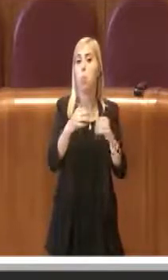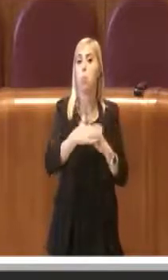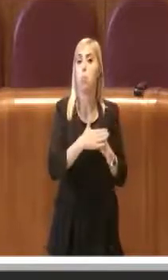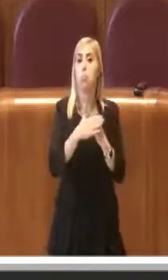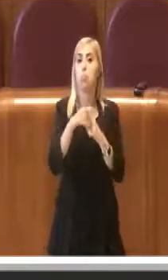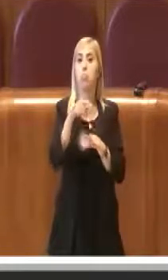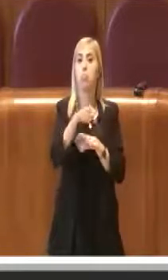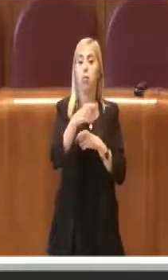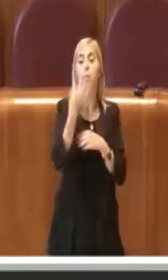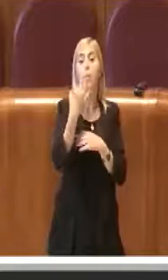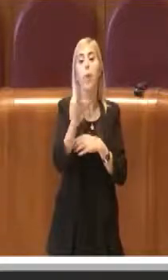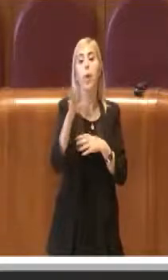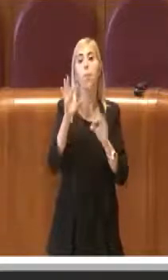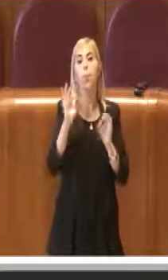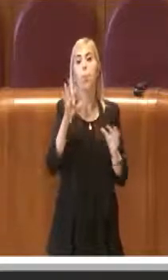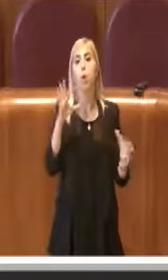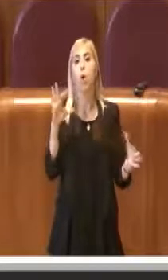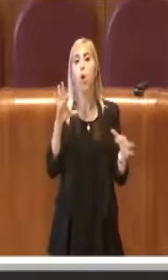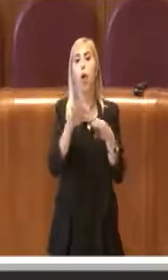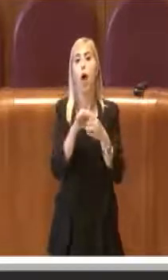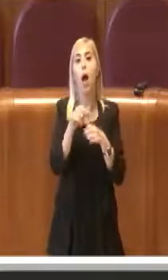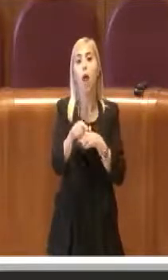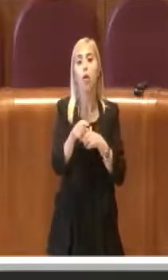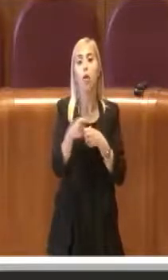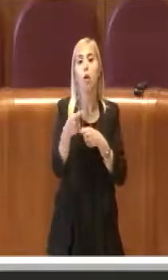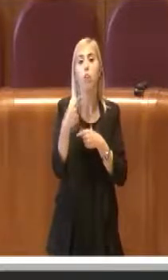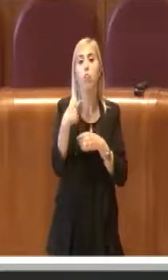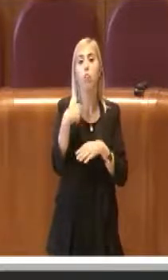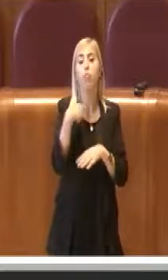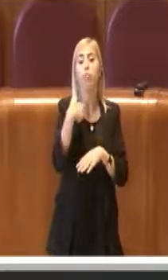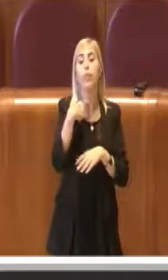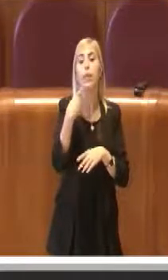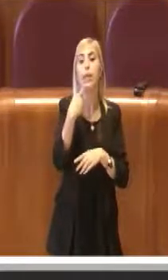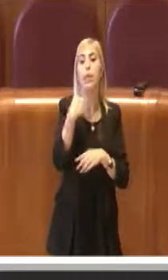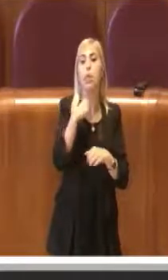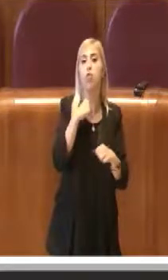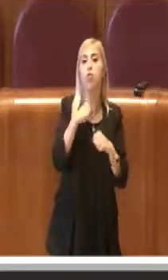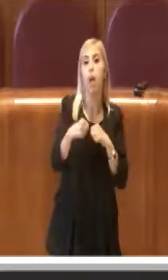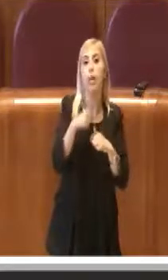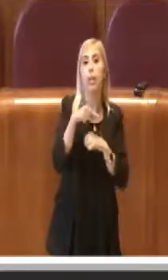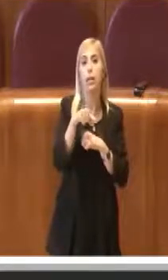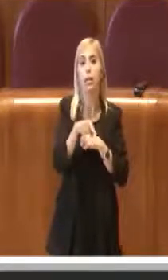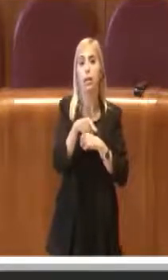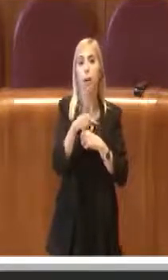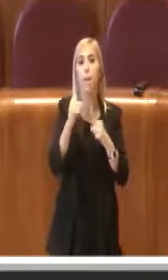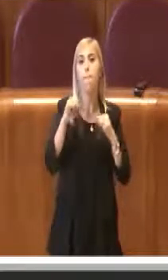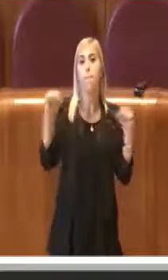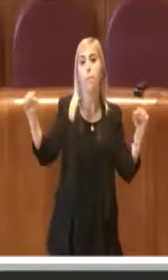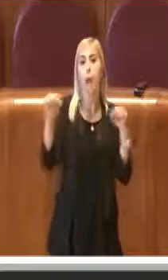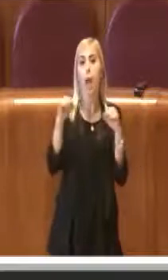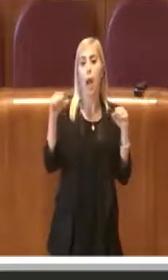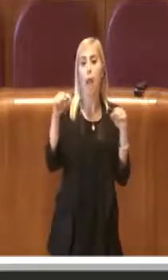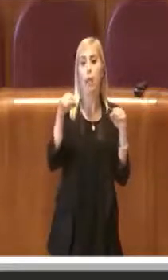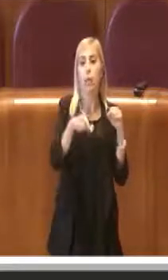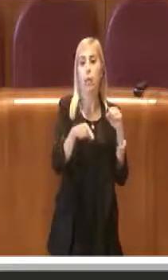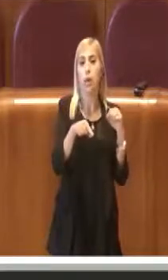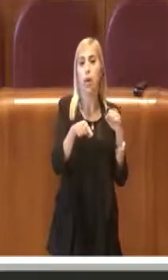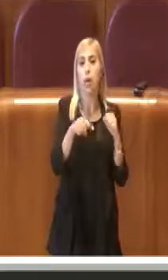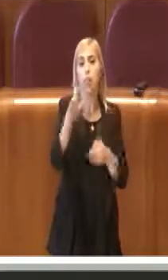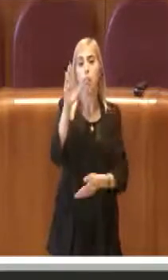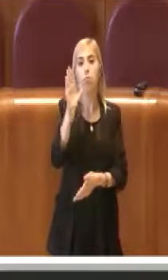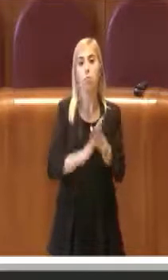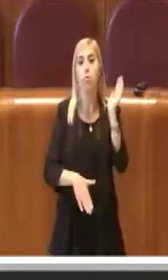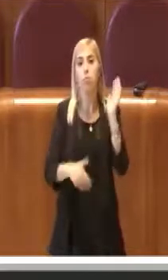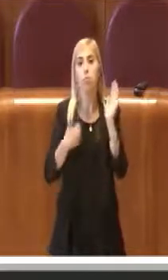particolare mi riferisco al gestore di una palestra che è partito